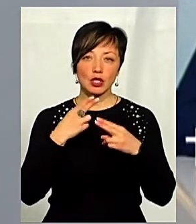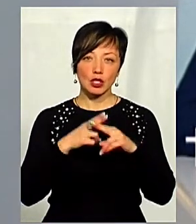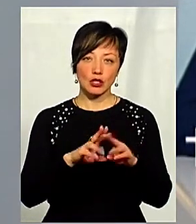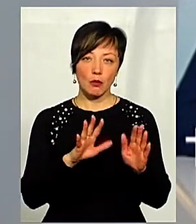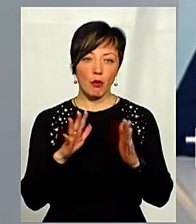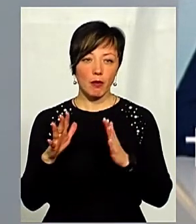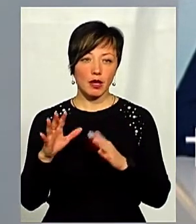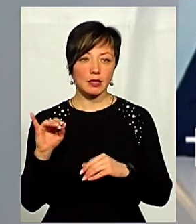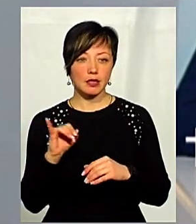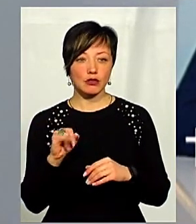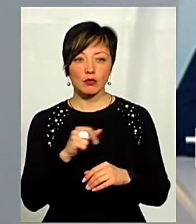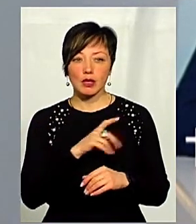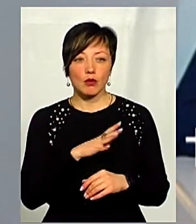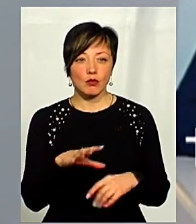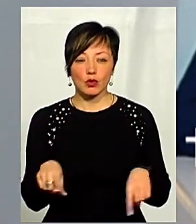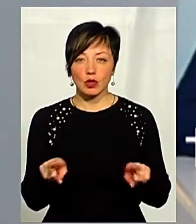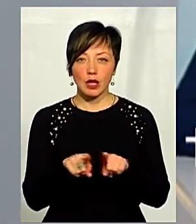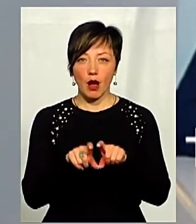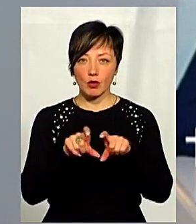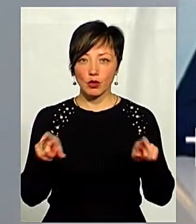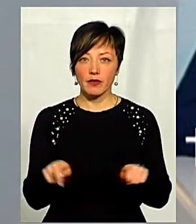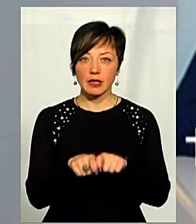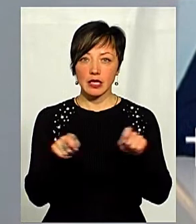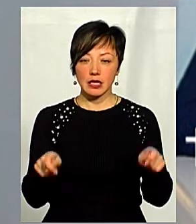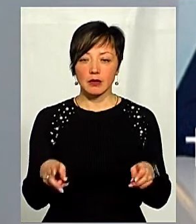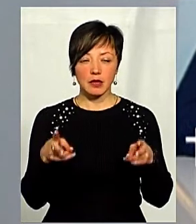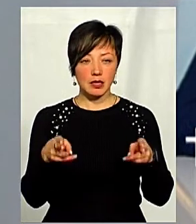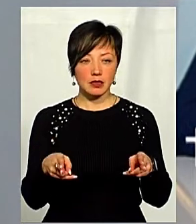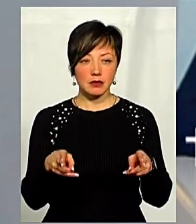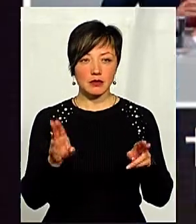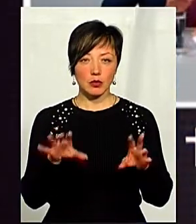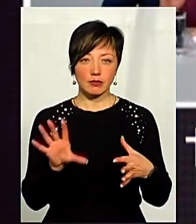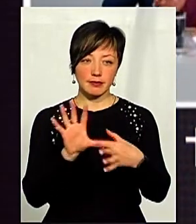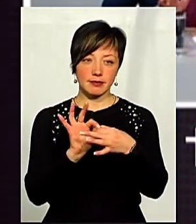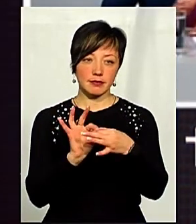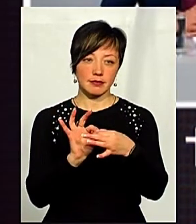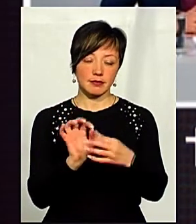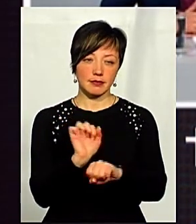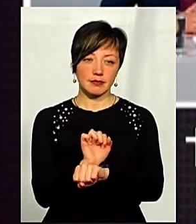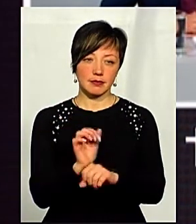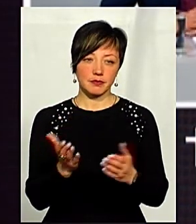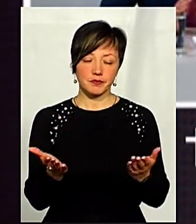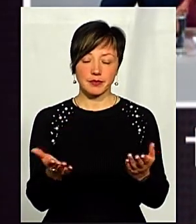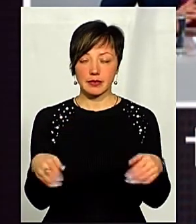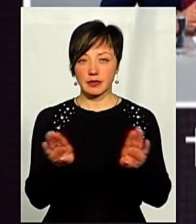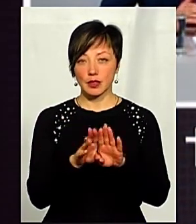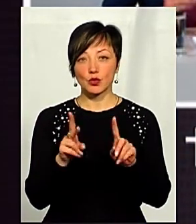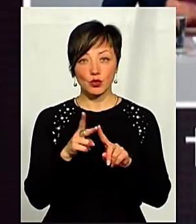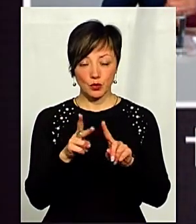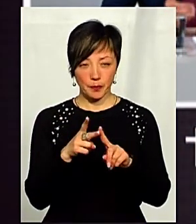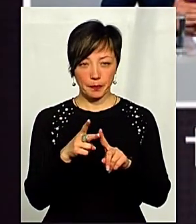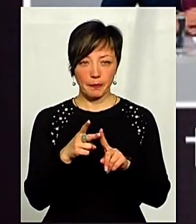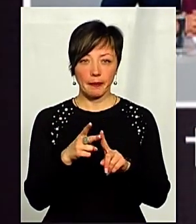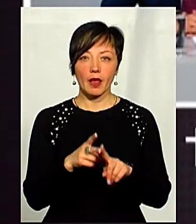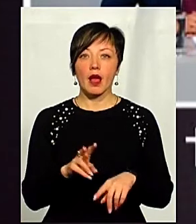моменти, і щоб не було так, що амбулаторію відкрили, стрічку перерізали, а потім знову повісили замок, і вона стоїть закрита. Це другий момент, який